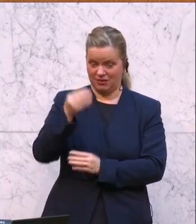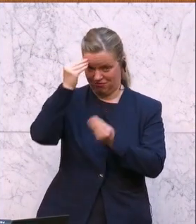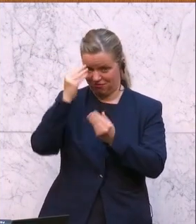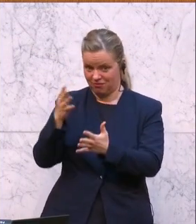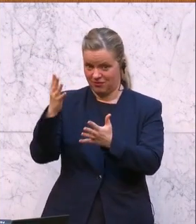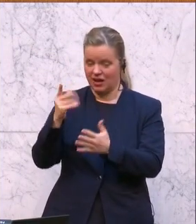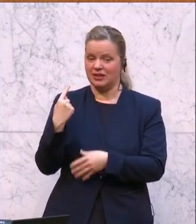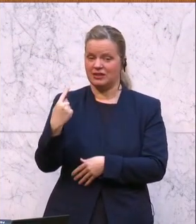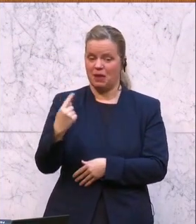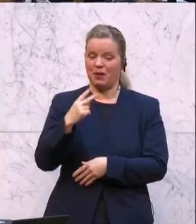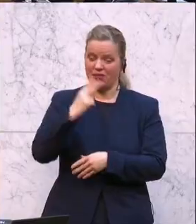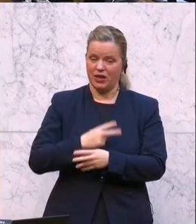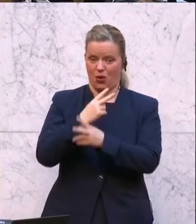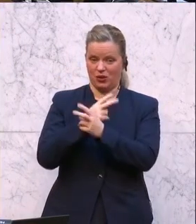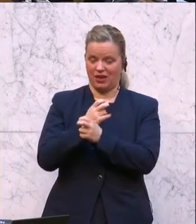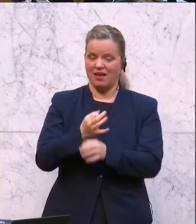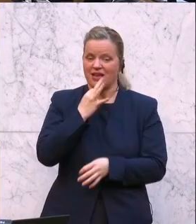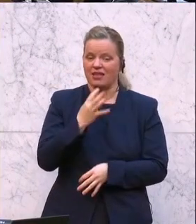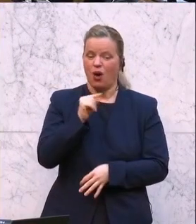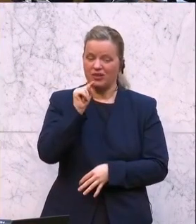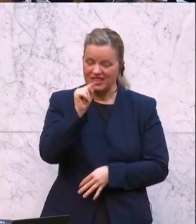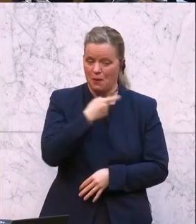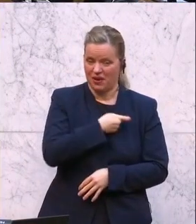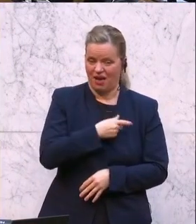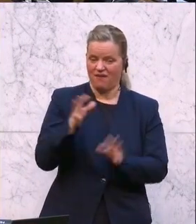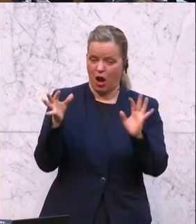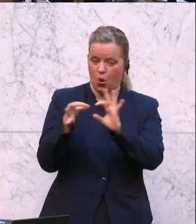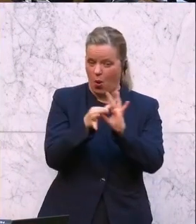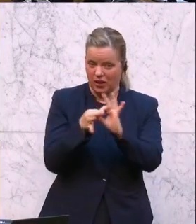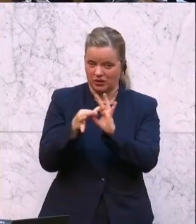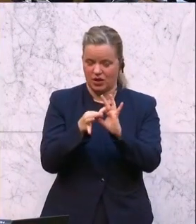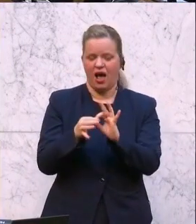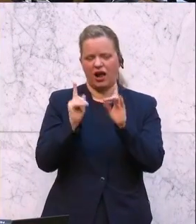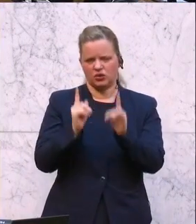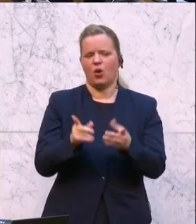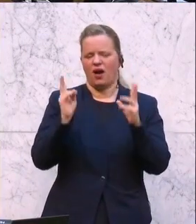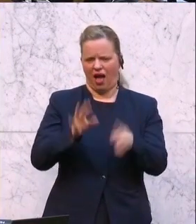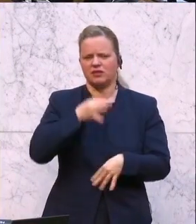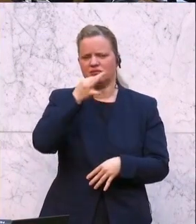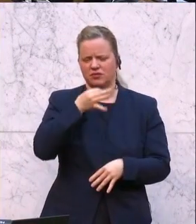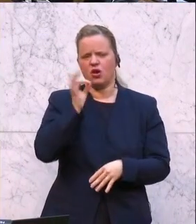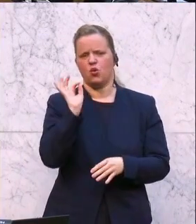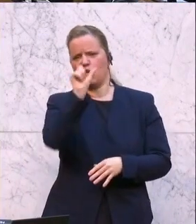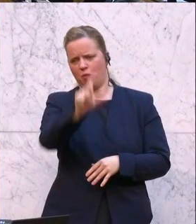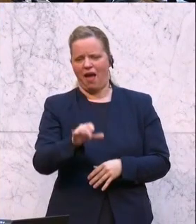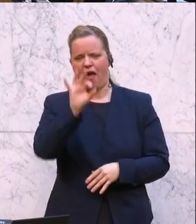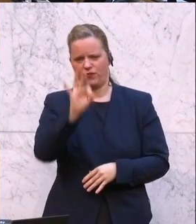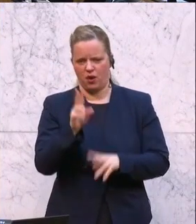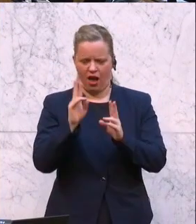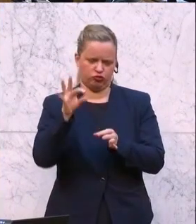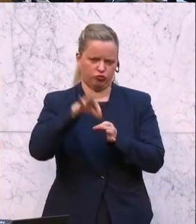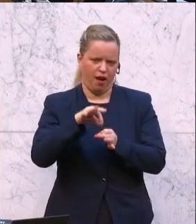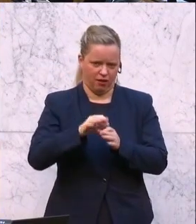sind in Niederösterreich mit genau dieser Partei eine Koalition eingegangen. Also sparen Sie sich besser die Worte zur FPÖ, werter Herr